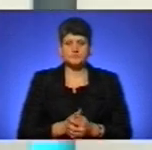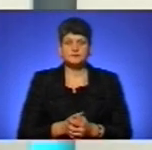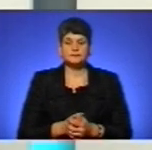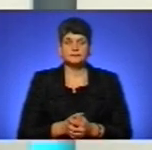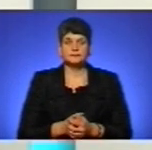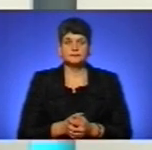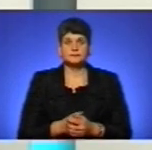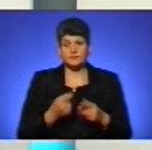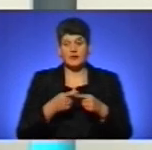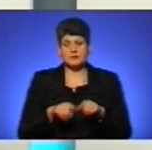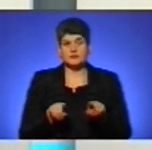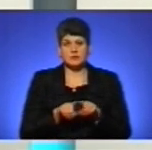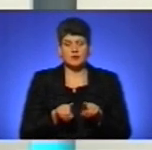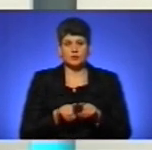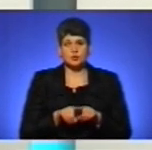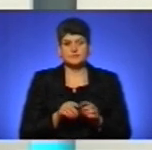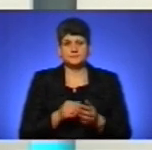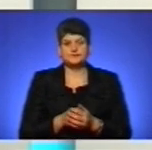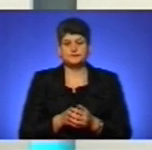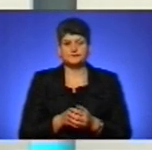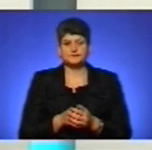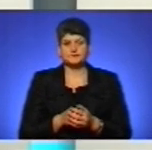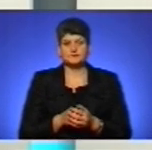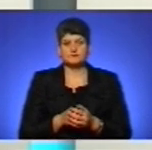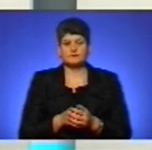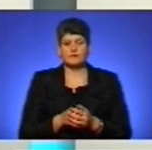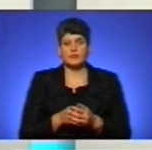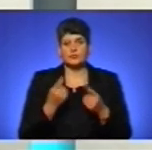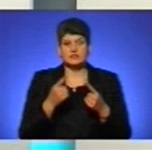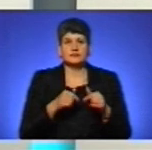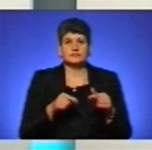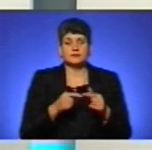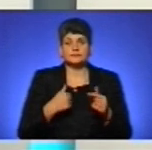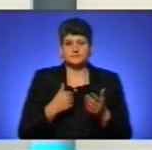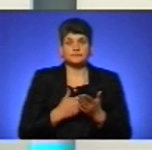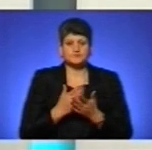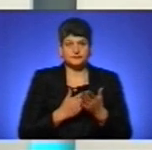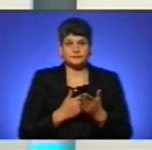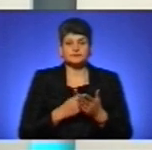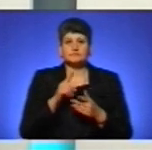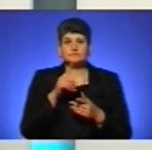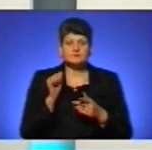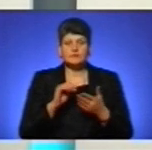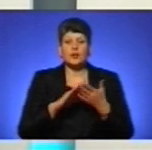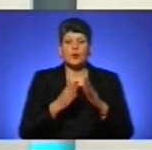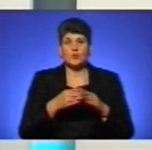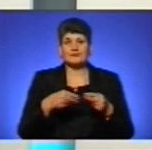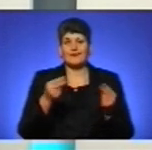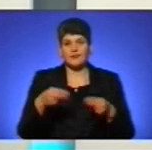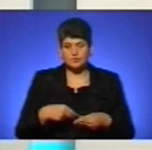Це також один із видів військової служби, військова служба за контрактом. Вона може